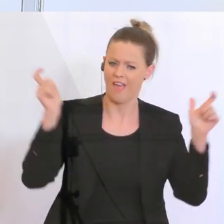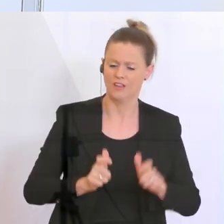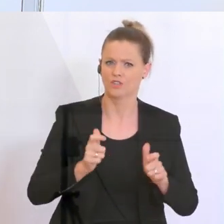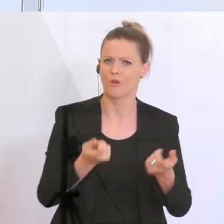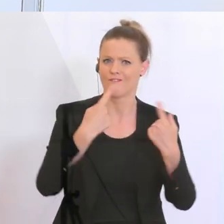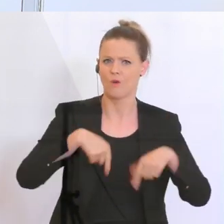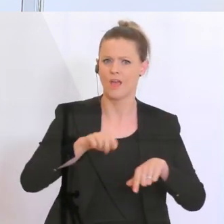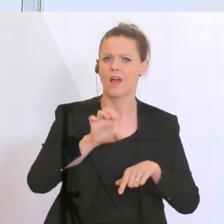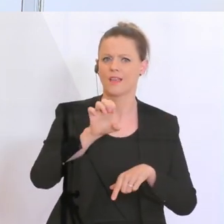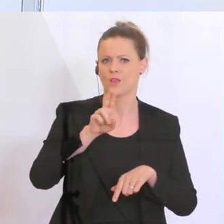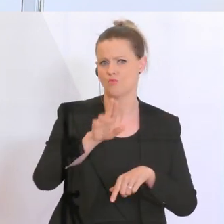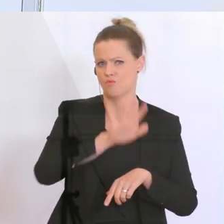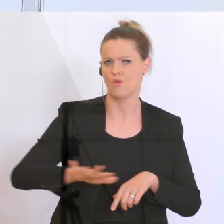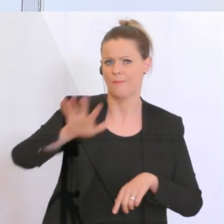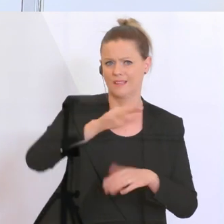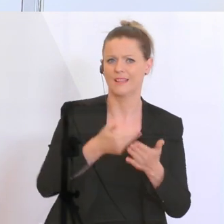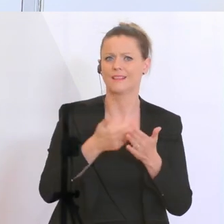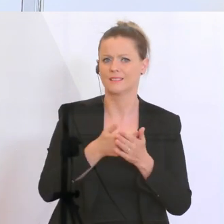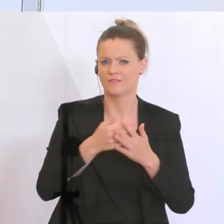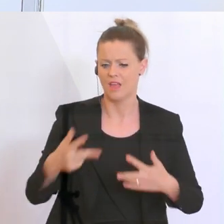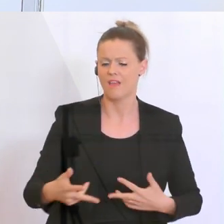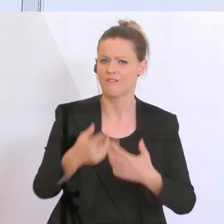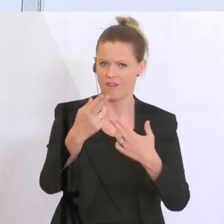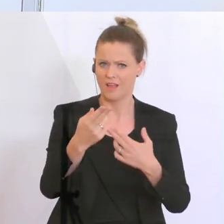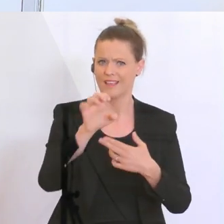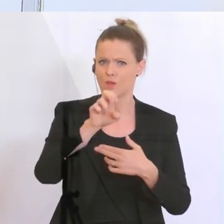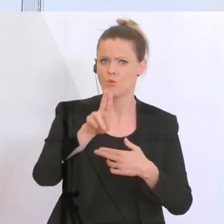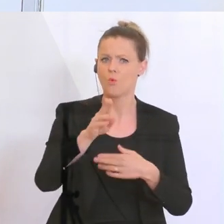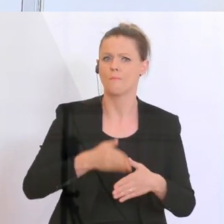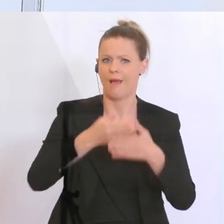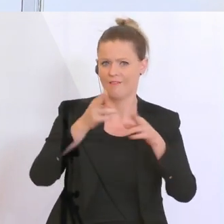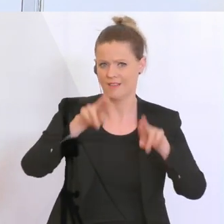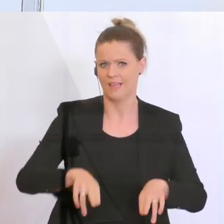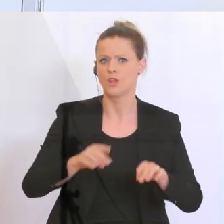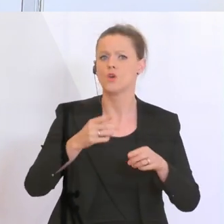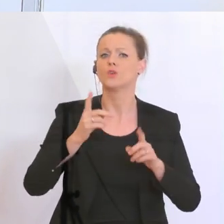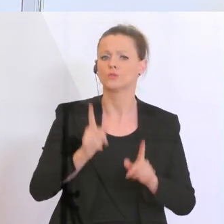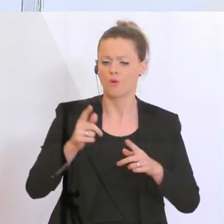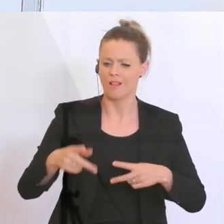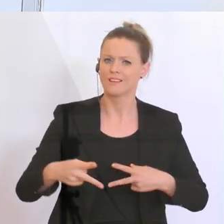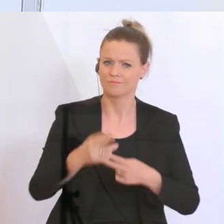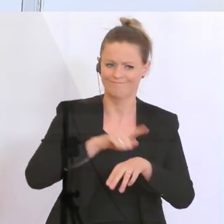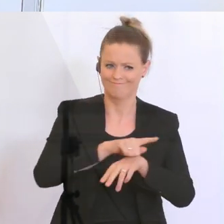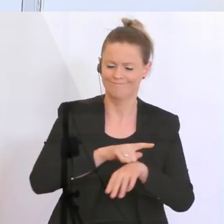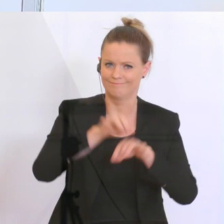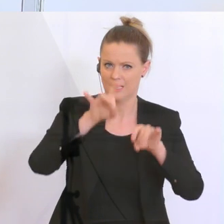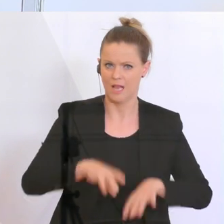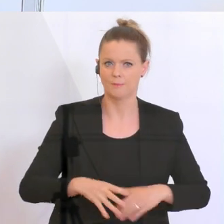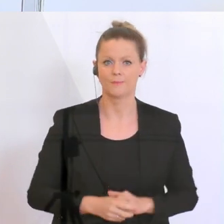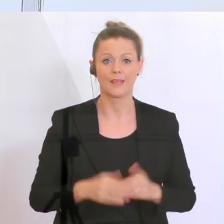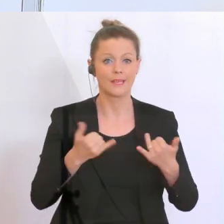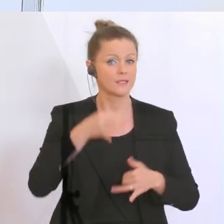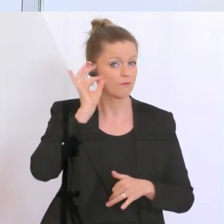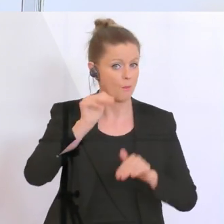Deswegen die Forderung einer temporären Aussetzung des EU-Beihilfenrechts. Vielen Dank. Vielen Dank, Herr Finanzminister. Frau